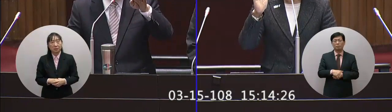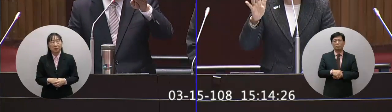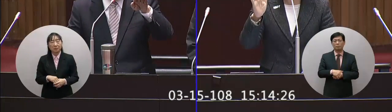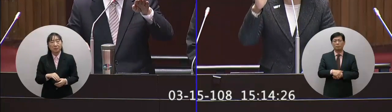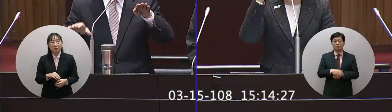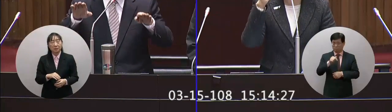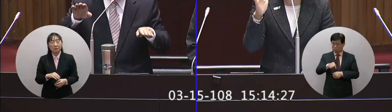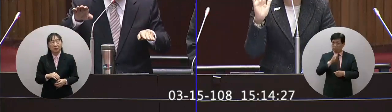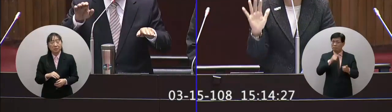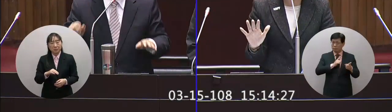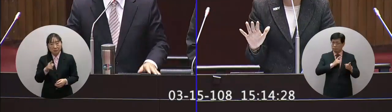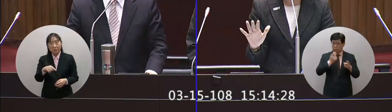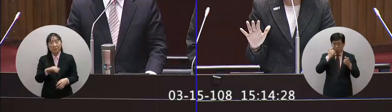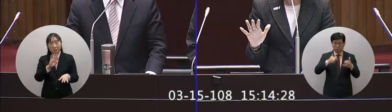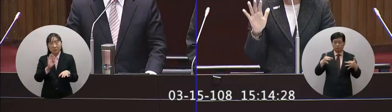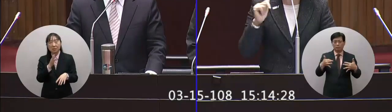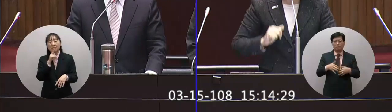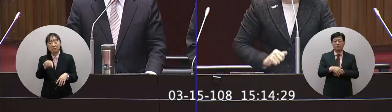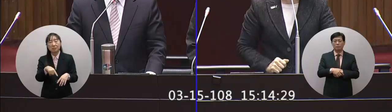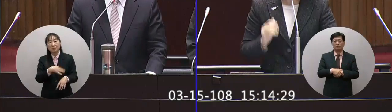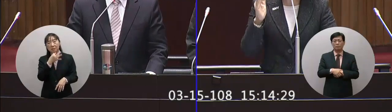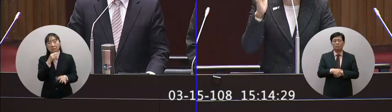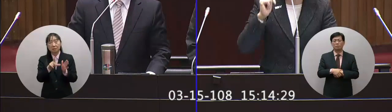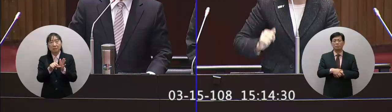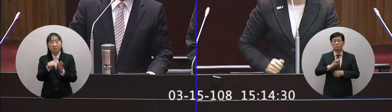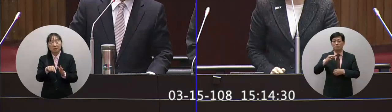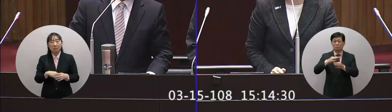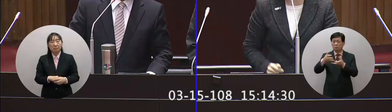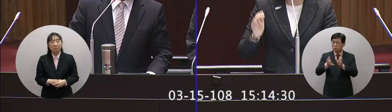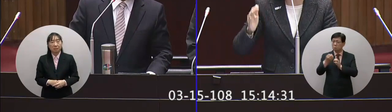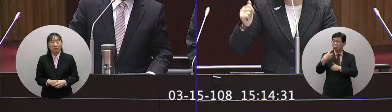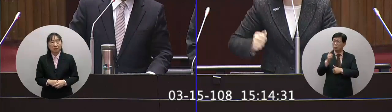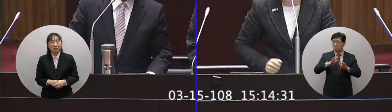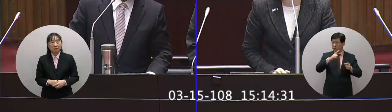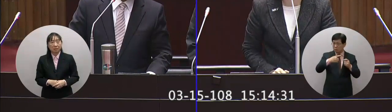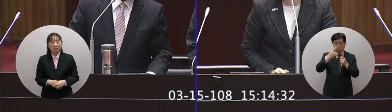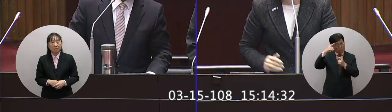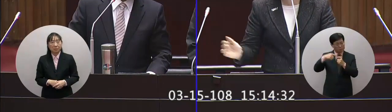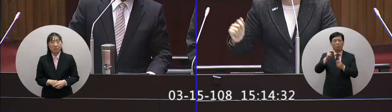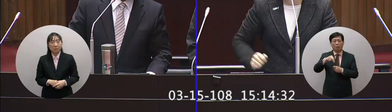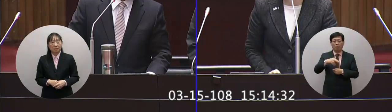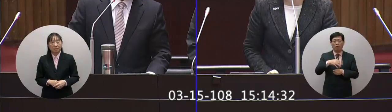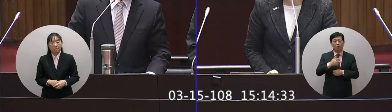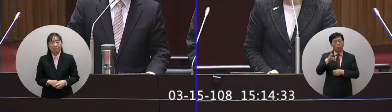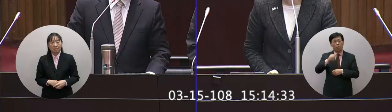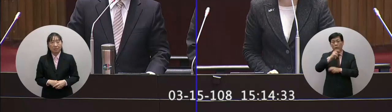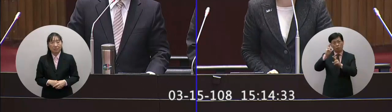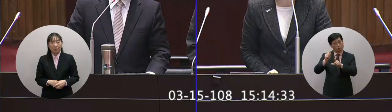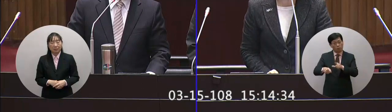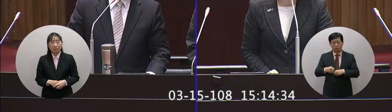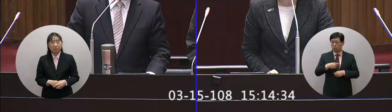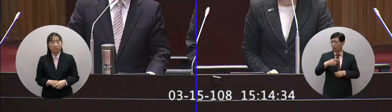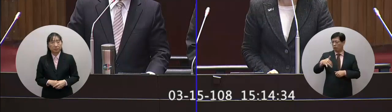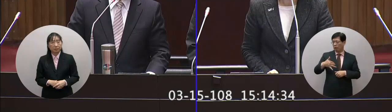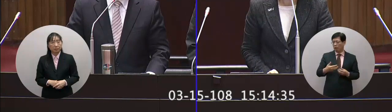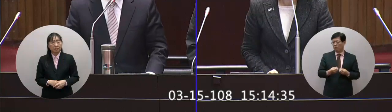總是有時間總是這個問題但是經濟不想回答我說今年跟明年做到我去問台電台